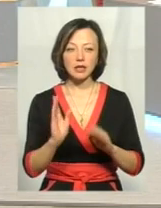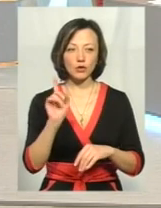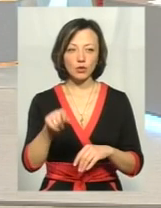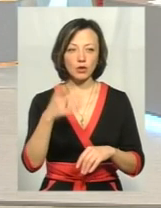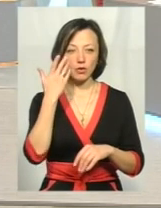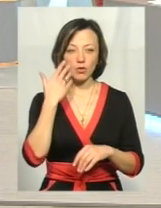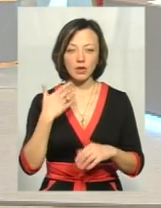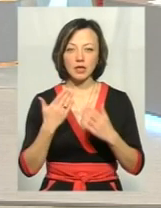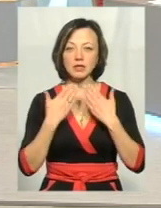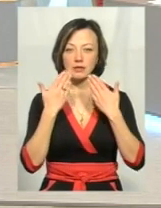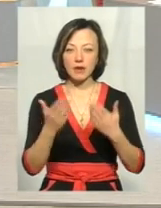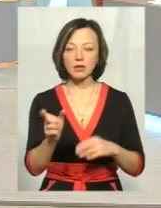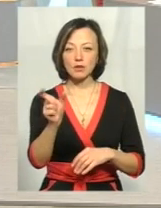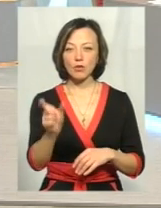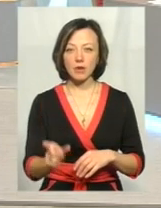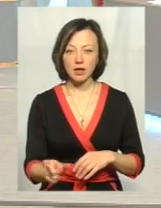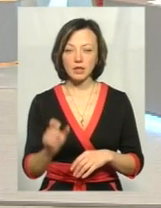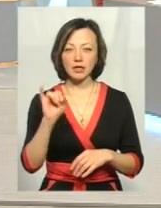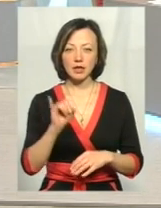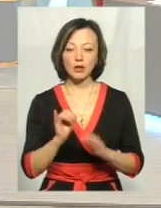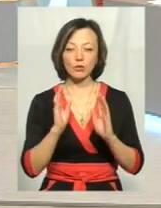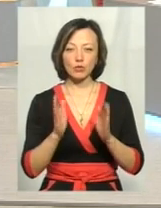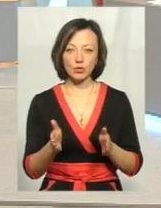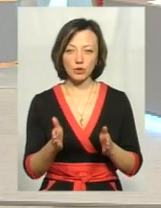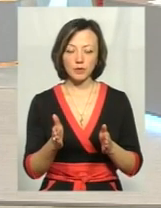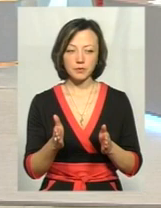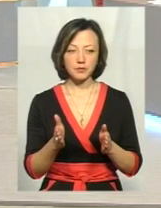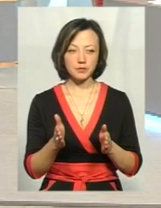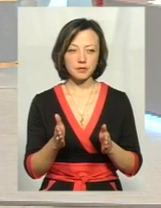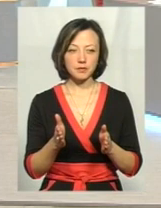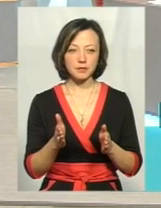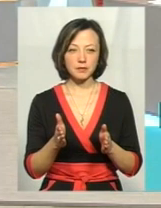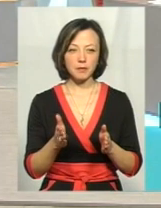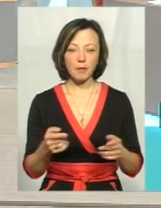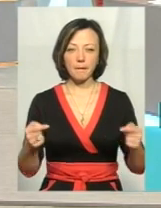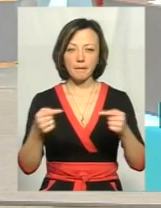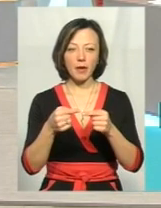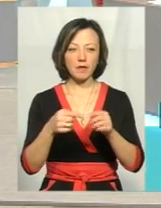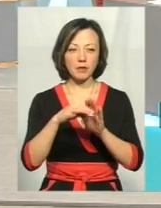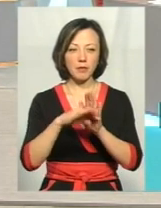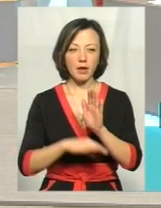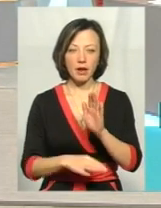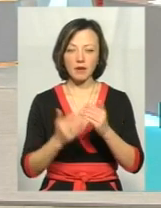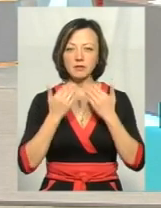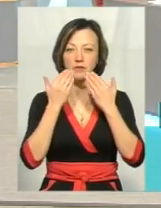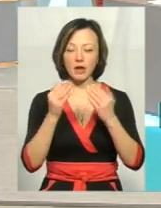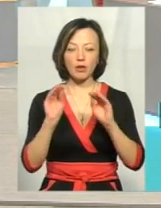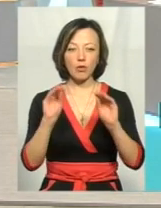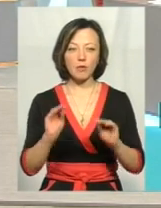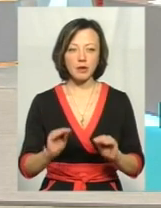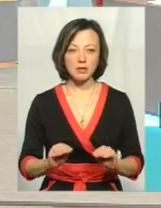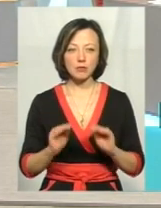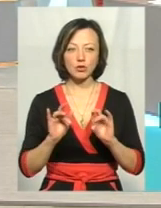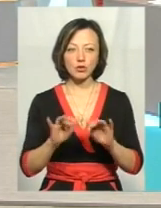звернеться громадянин, і буде певний перелік в зверненні, описана певна